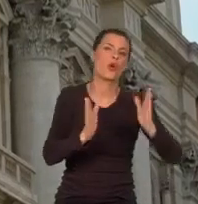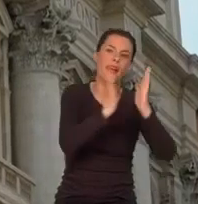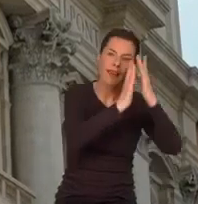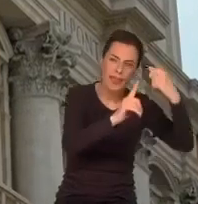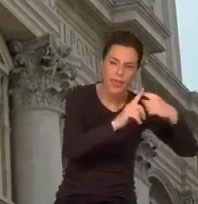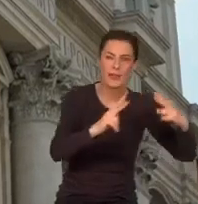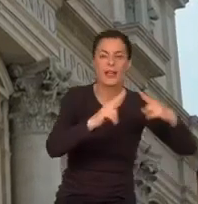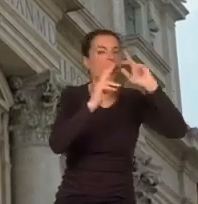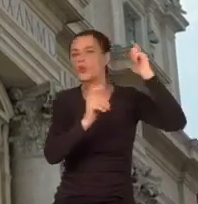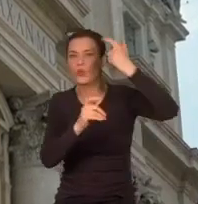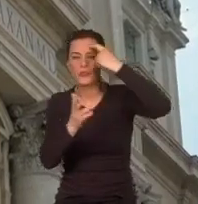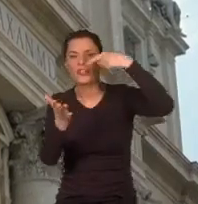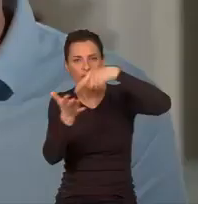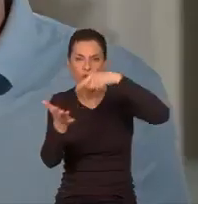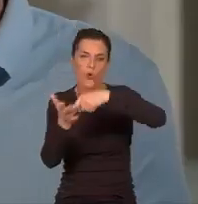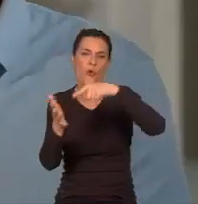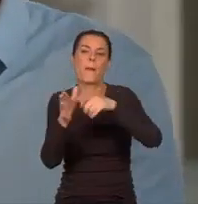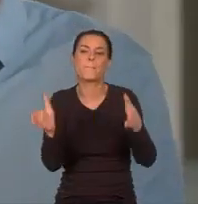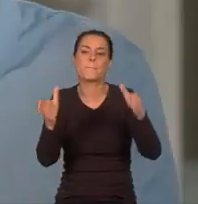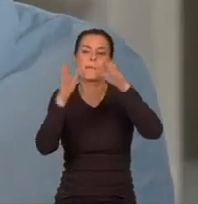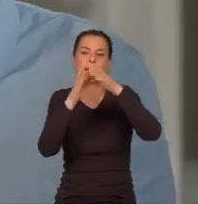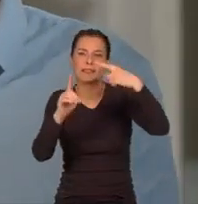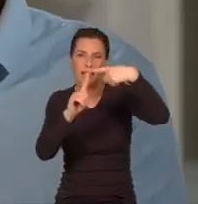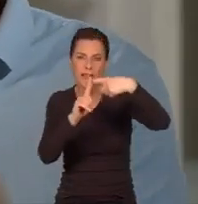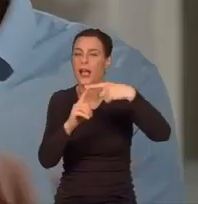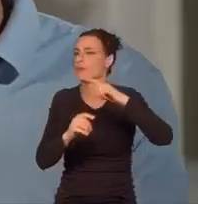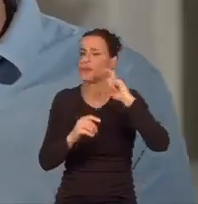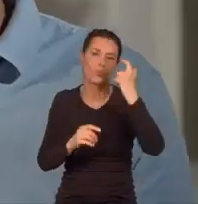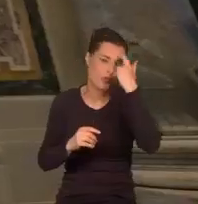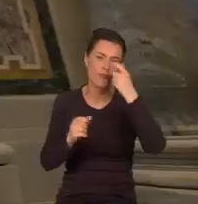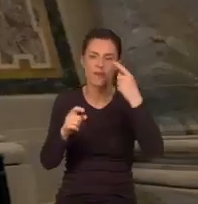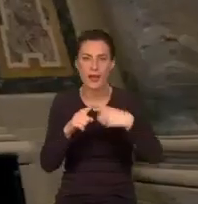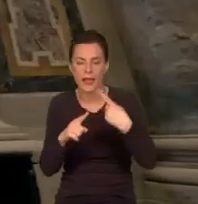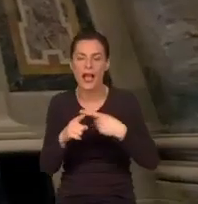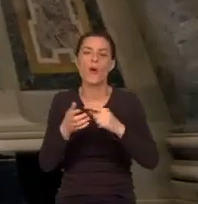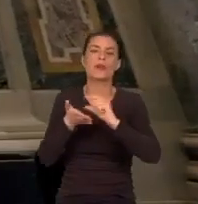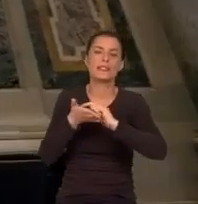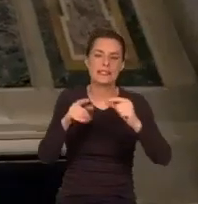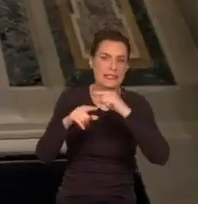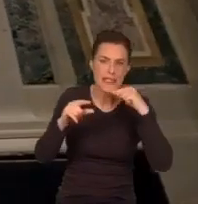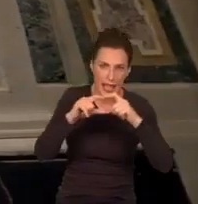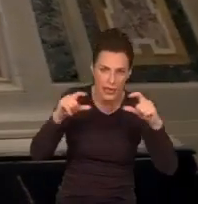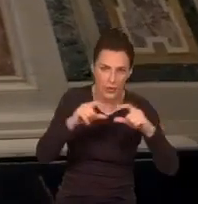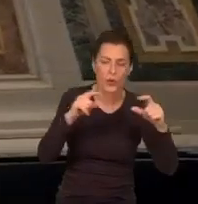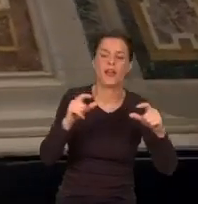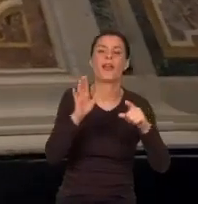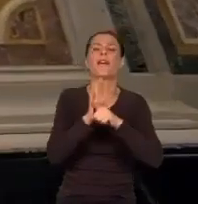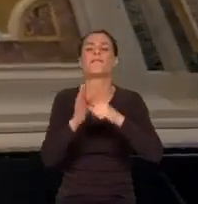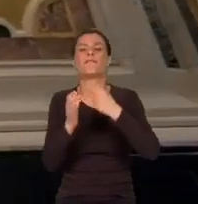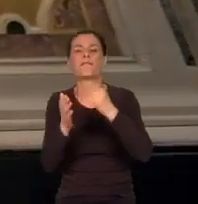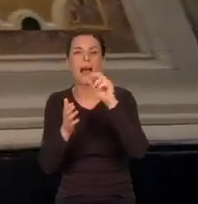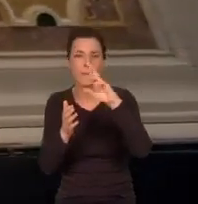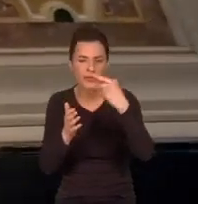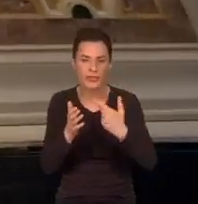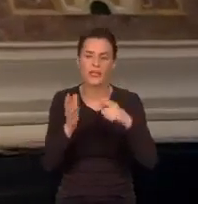ale szczególnie bazyliki św. Piotra z jej rozmiarami, wymagało cegieł, wapna, kamienia, trawertynu, marmuru i